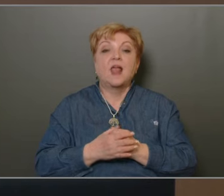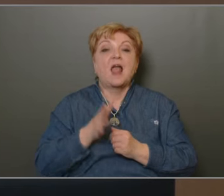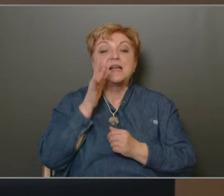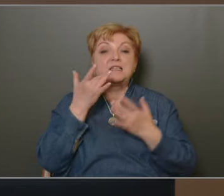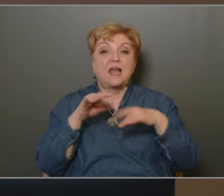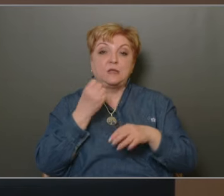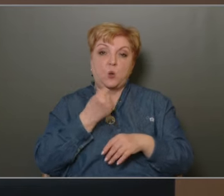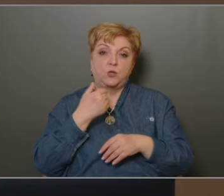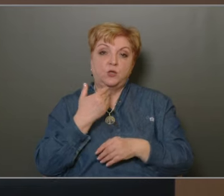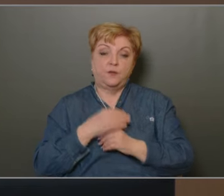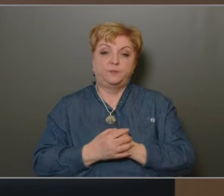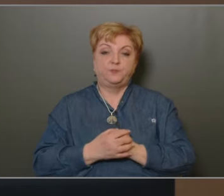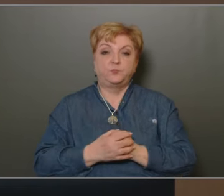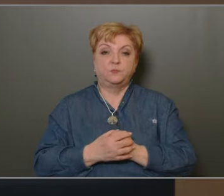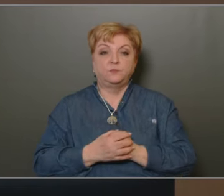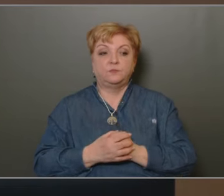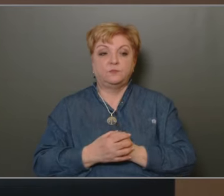Köszönjük Dorottyának adom meg a szó.